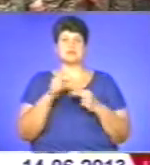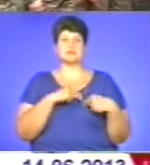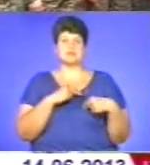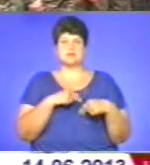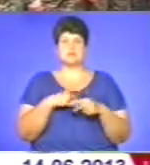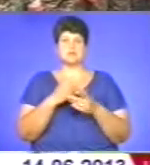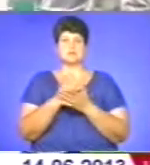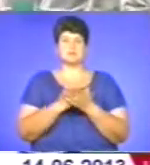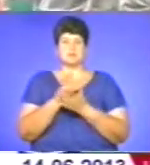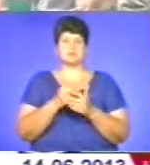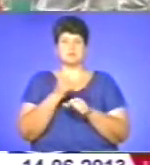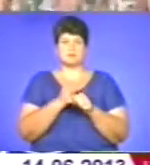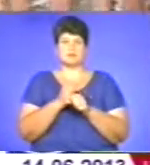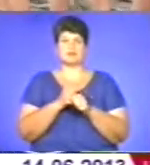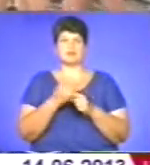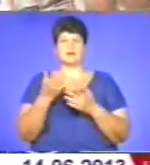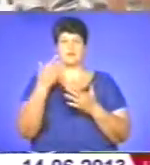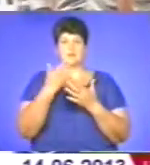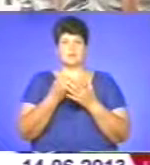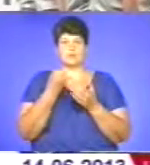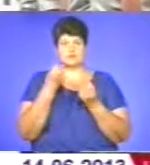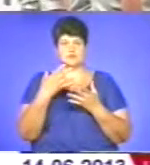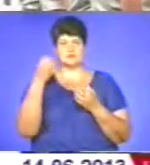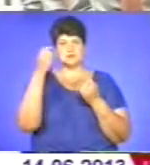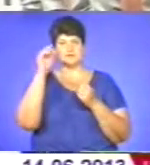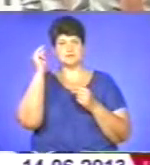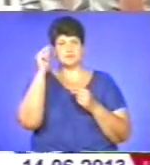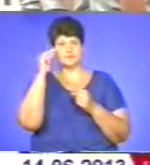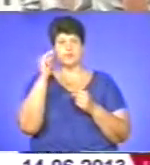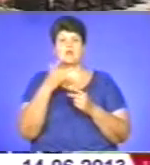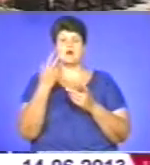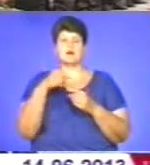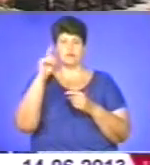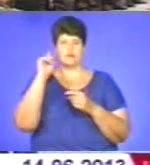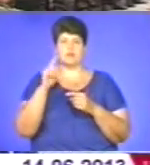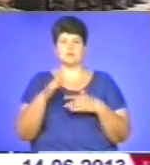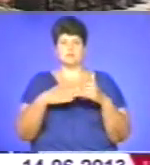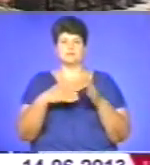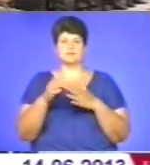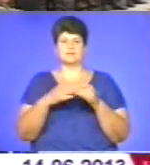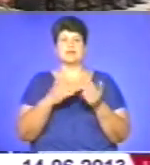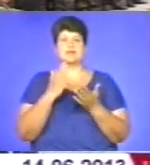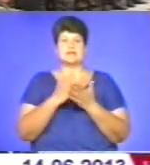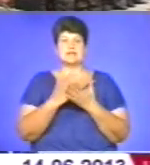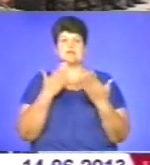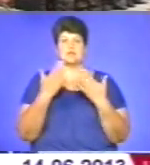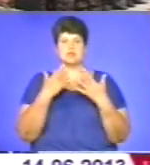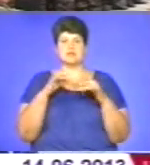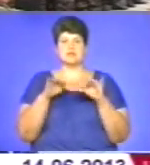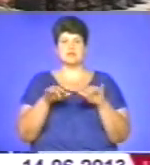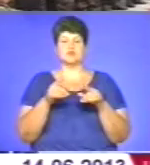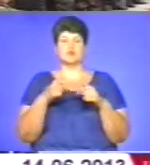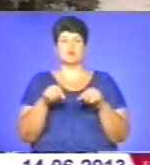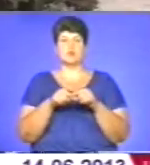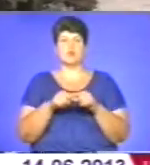служби відпрацьовують не лише теоретичні, а й практичні вміння. Важливим у забезпеченні ізоляції засуджених є взаємодія відділу охорони